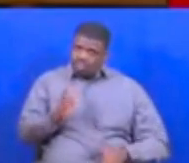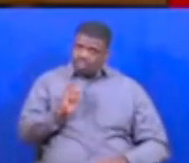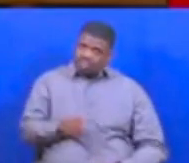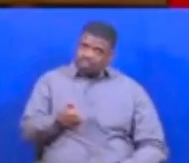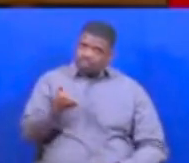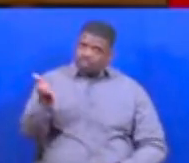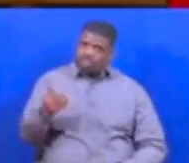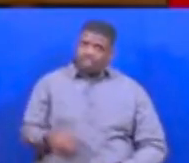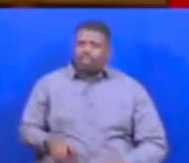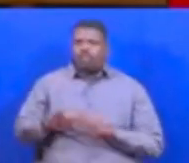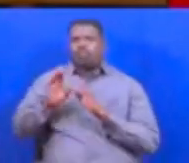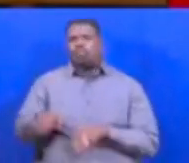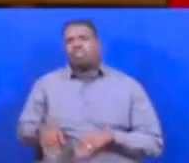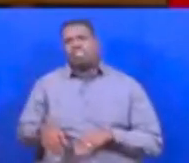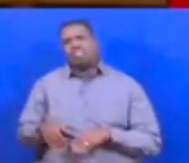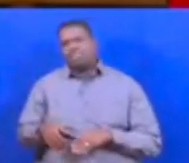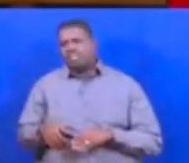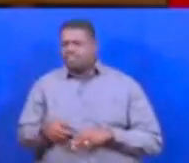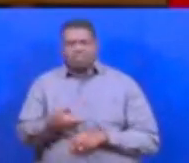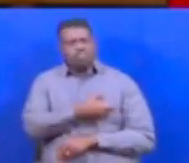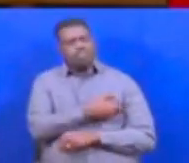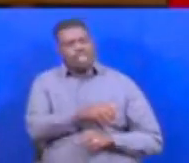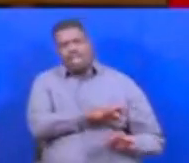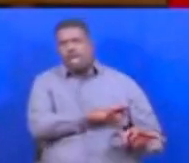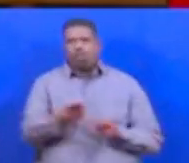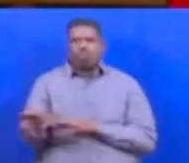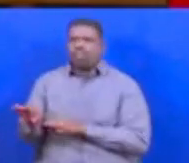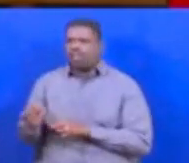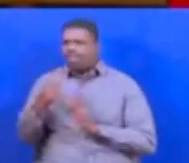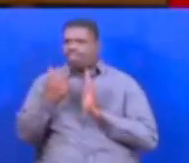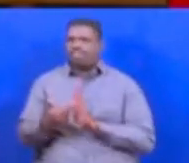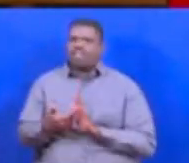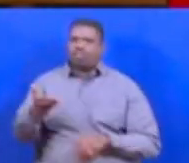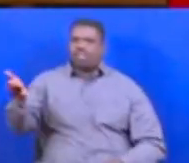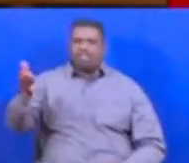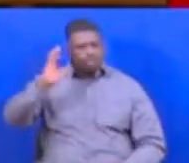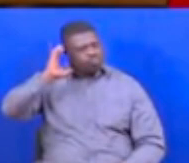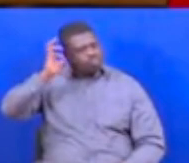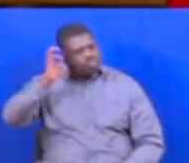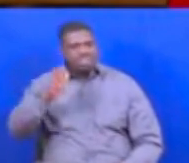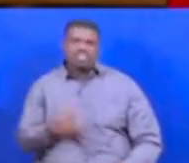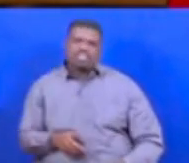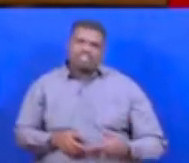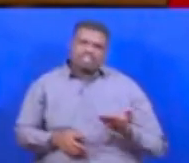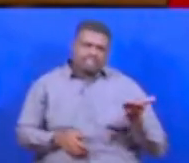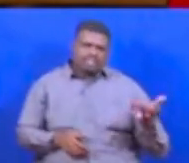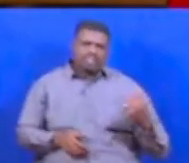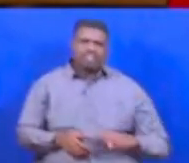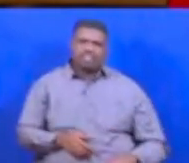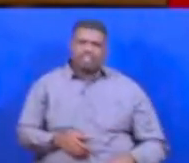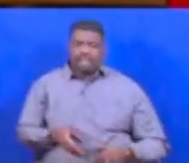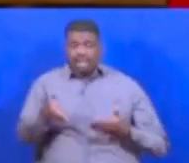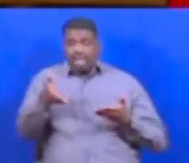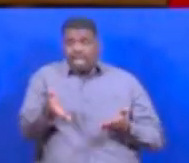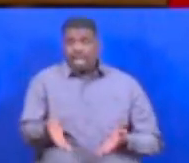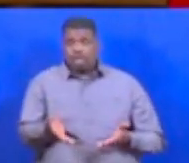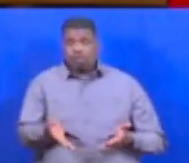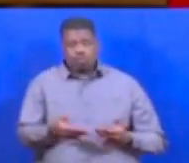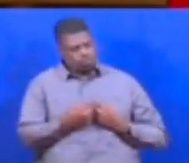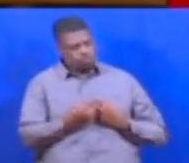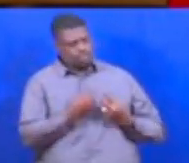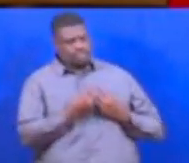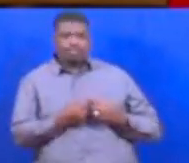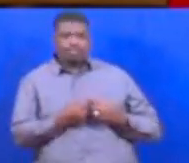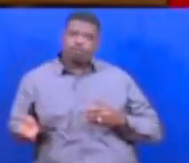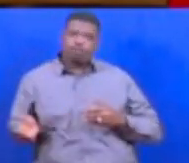Tumakizi tu maustari ya lufaa Kama haya maustari ya muimbiri Ya wapi ya wapi Leo hi Ukisema